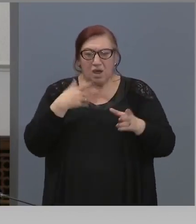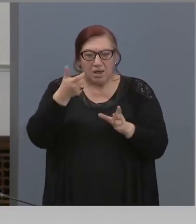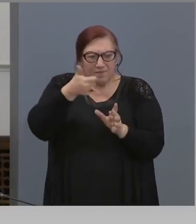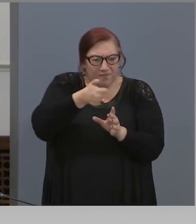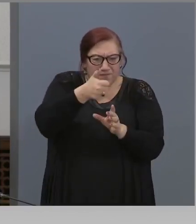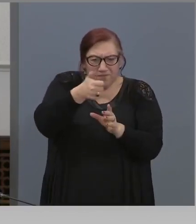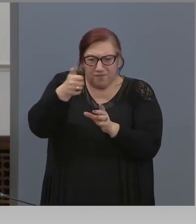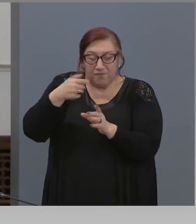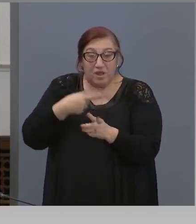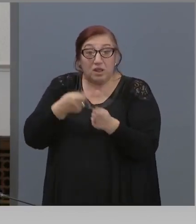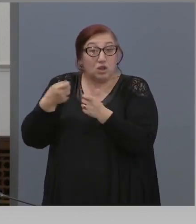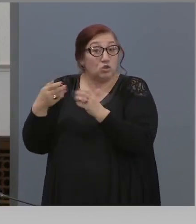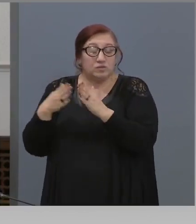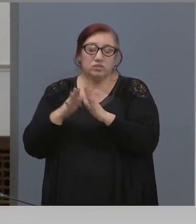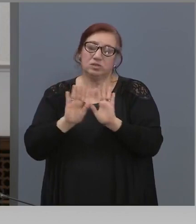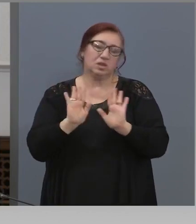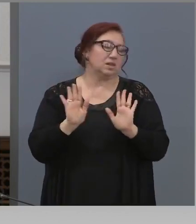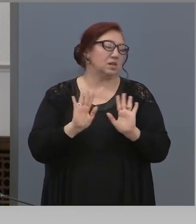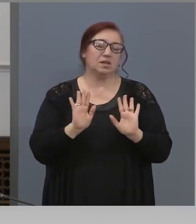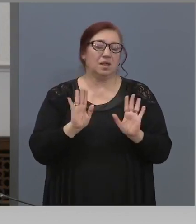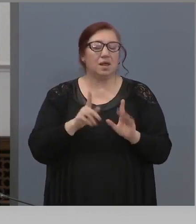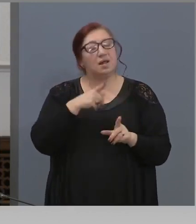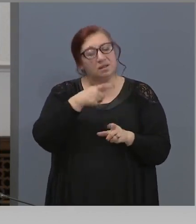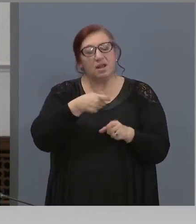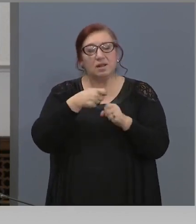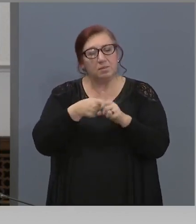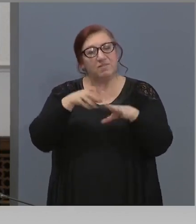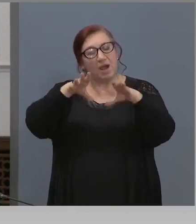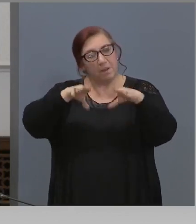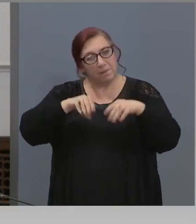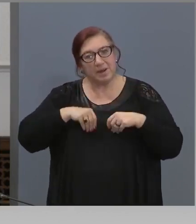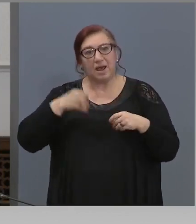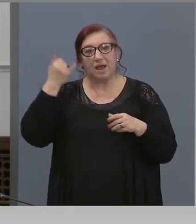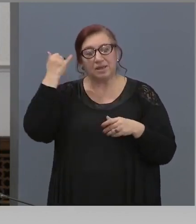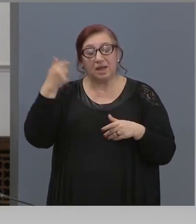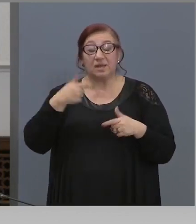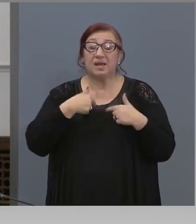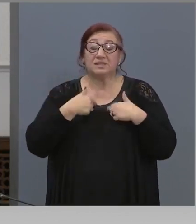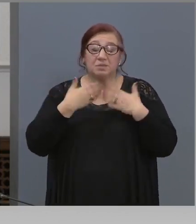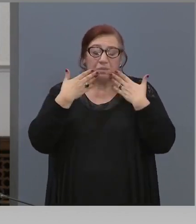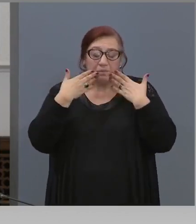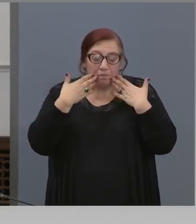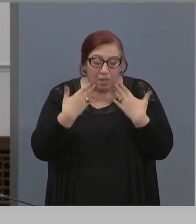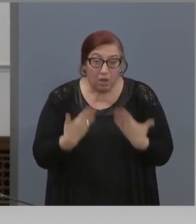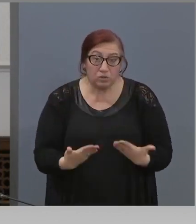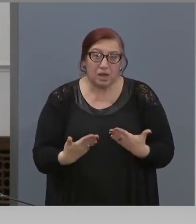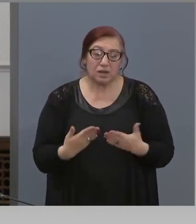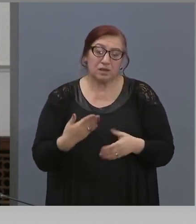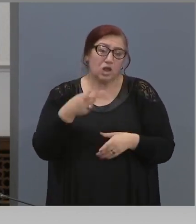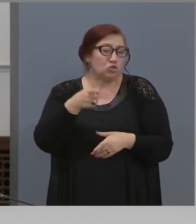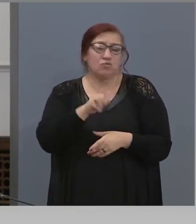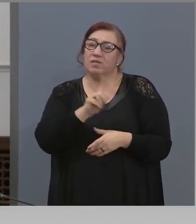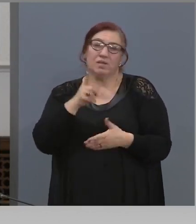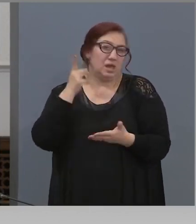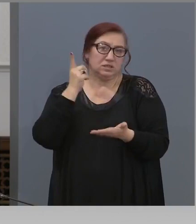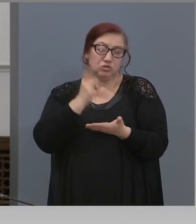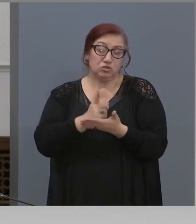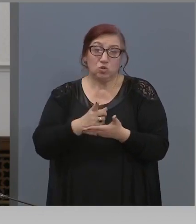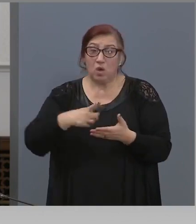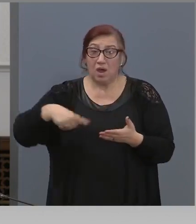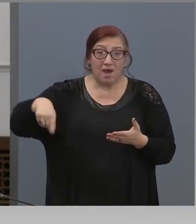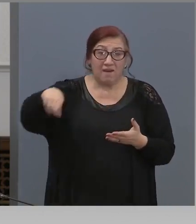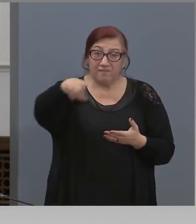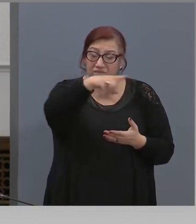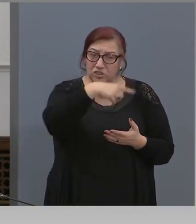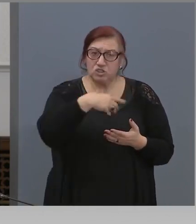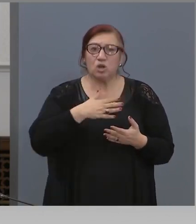-доброто решение. И го направиха, за което съм им благодарен. Пак казвам, то не е издължително. Всички призовавам, които могат,